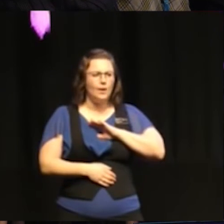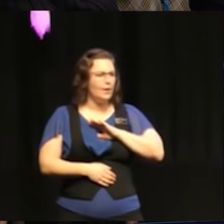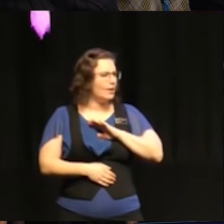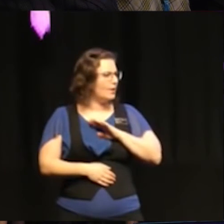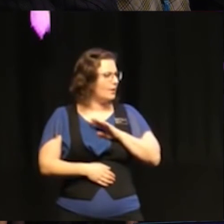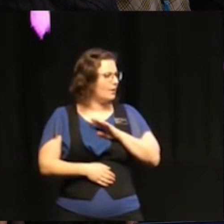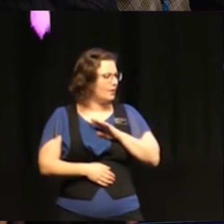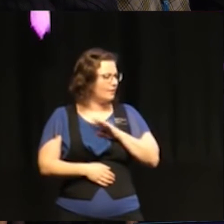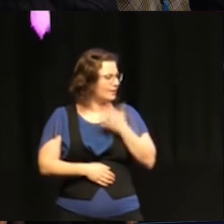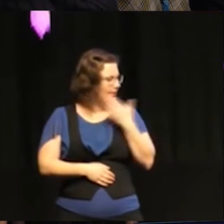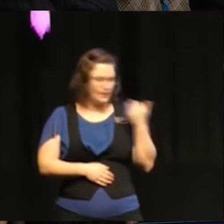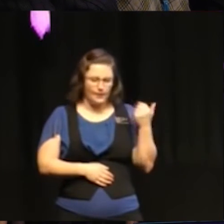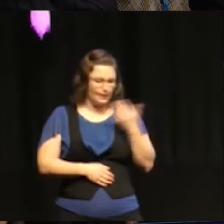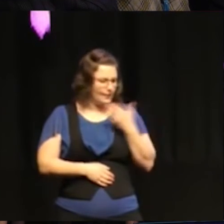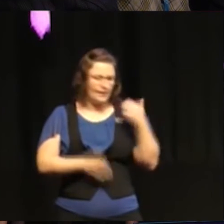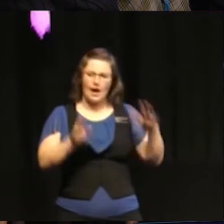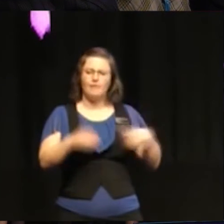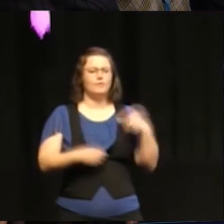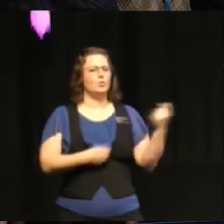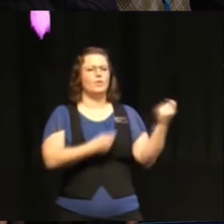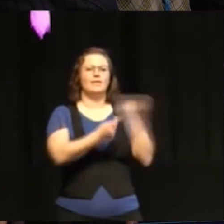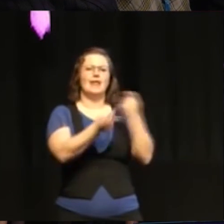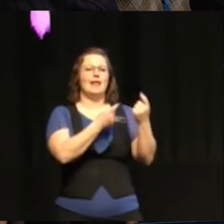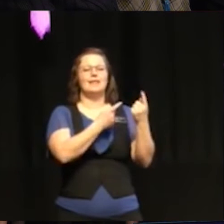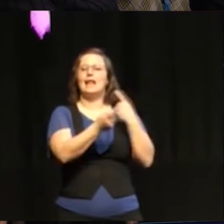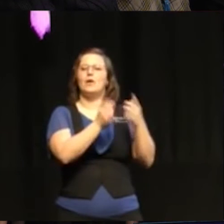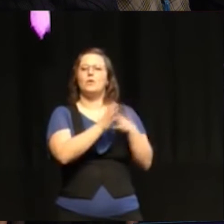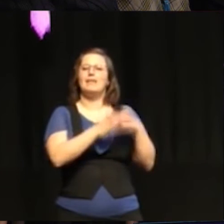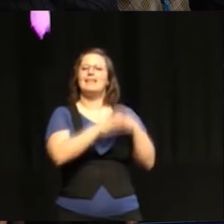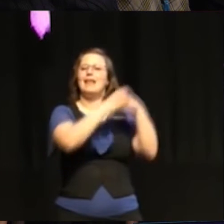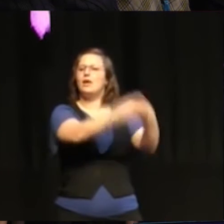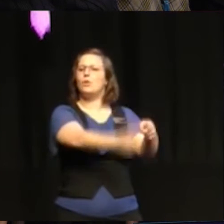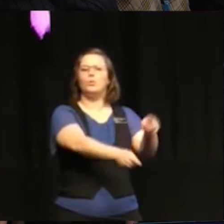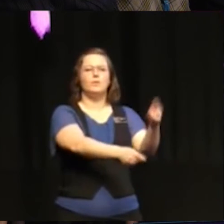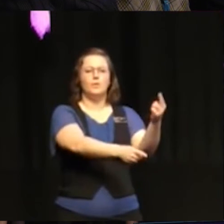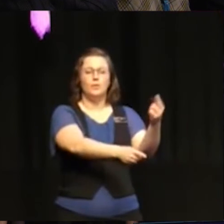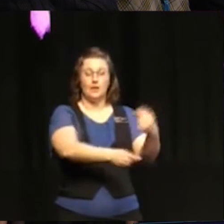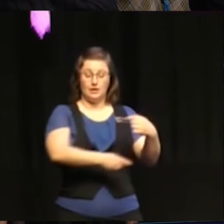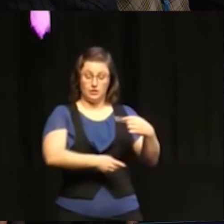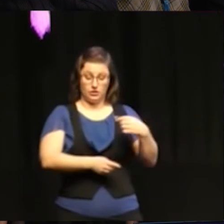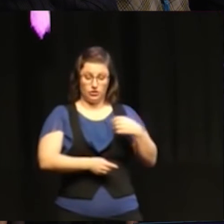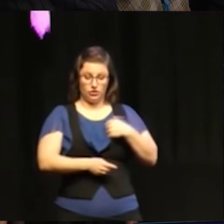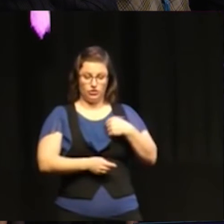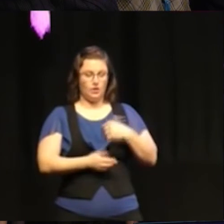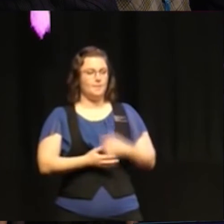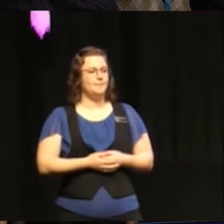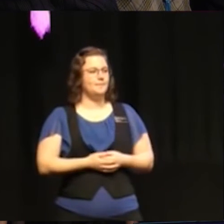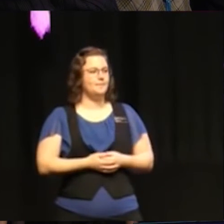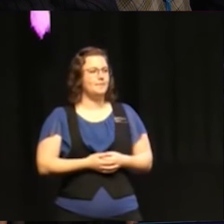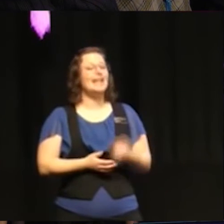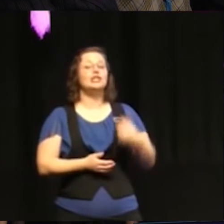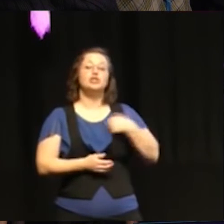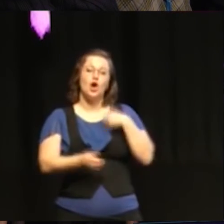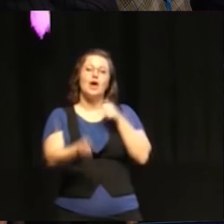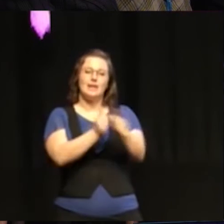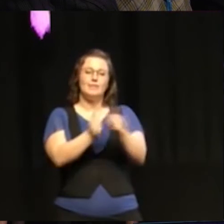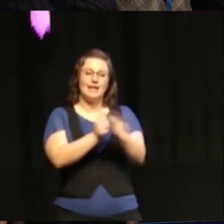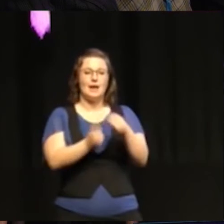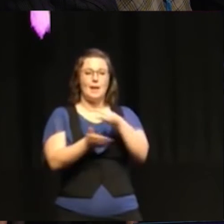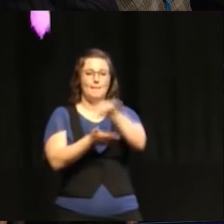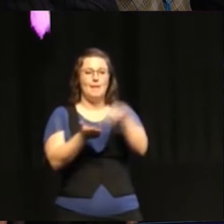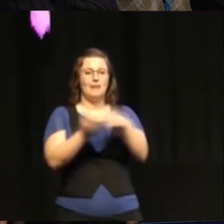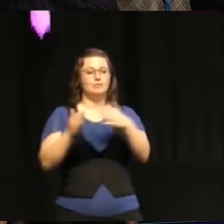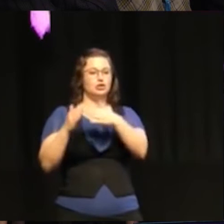dialog med delegationen än. Jag är med, eller... Jag representerar Malmö stad i ett